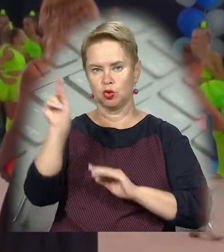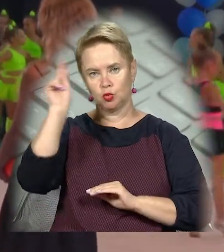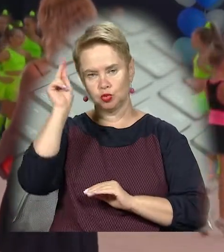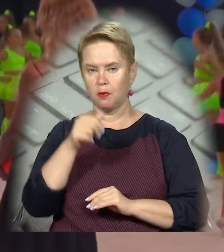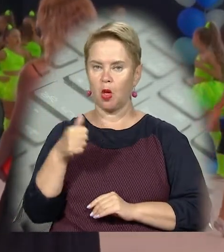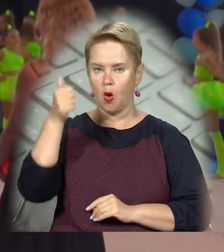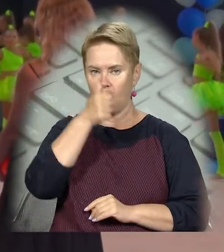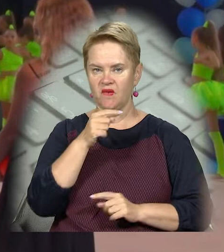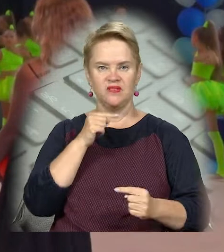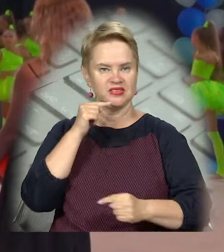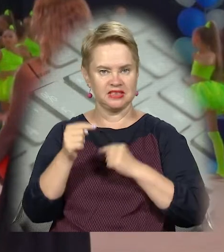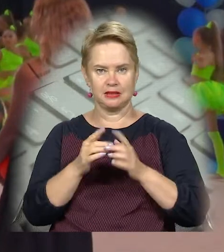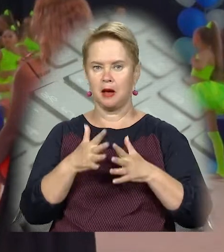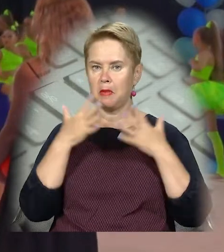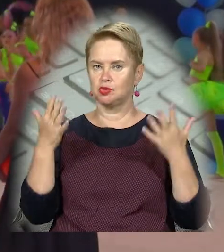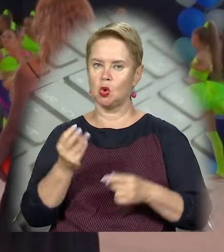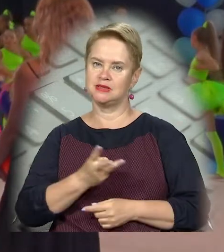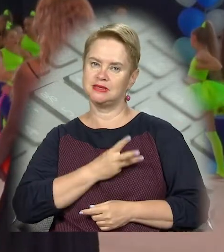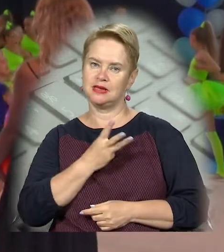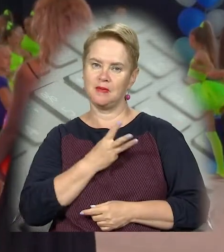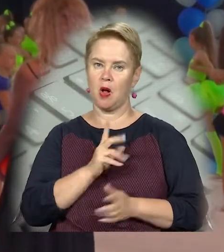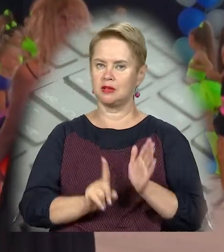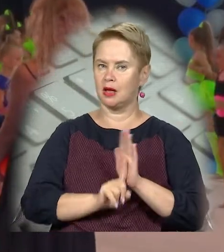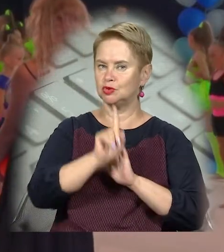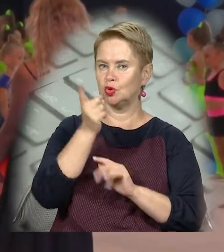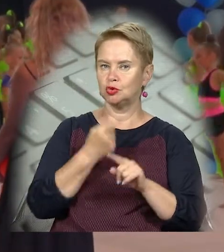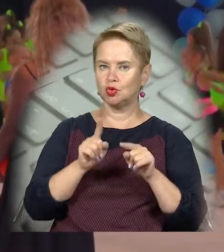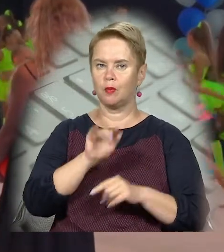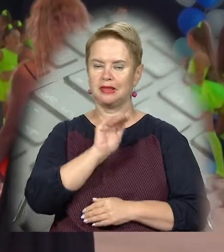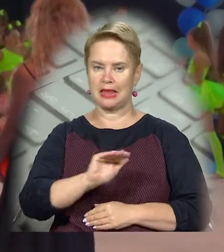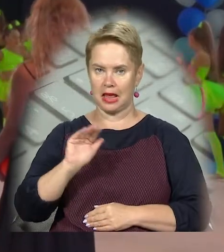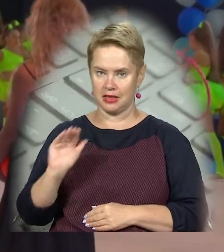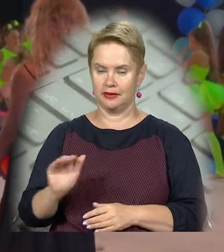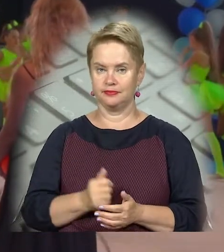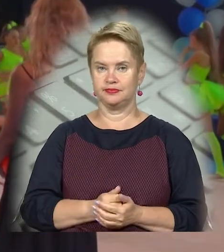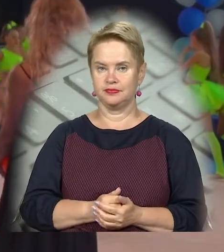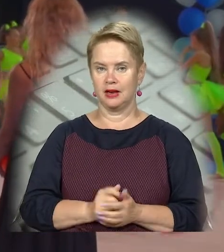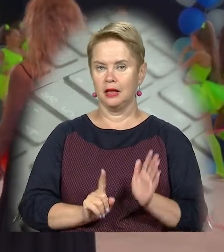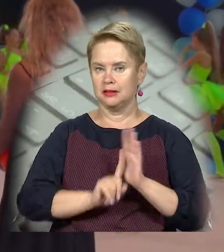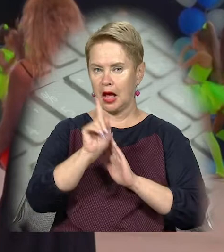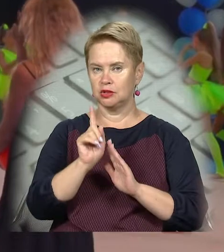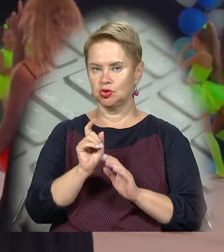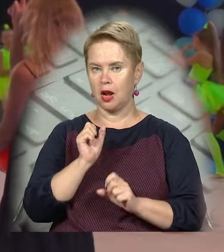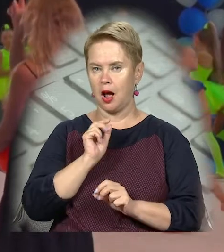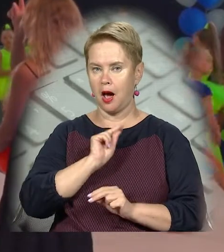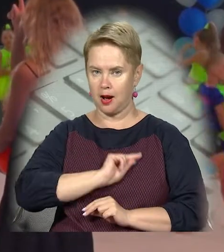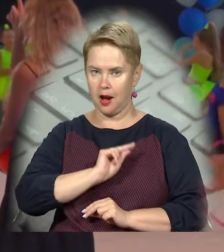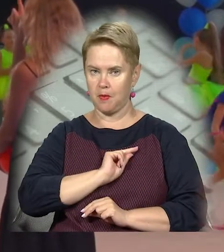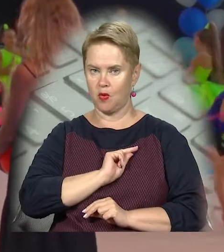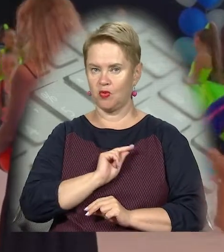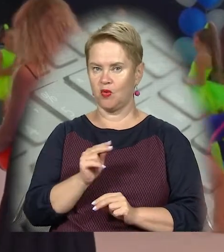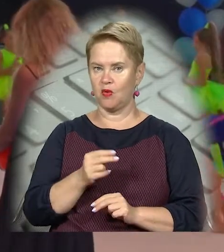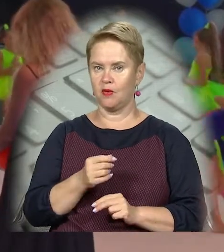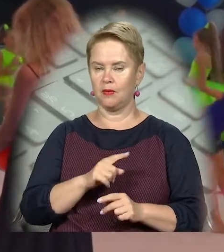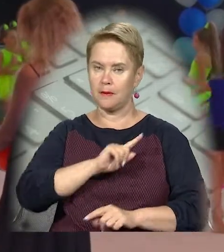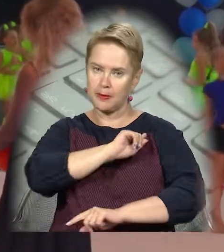учебного року завжди великий стимул і великий до того, щоб діти почали роботу в повну